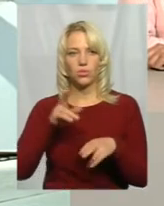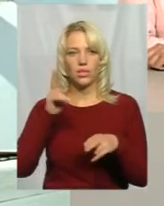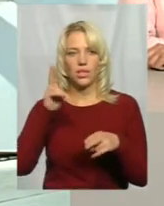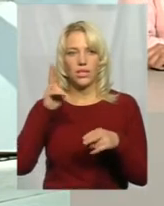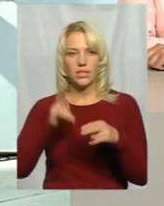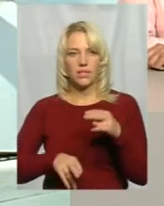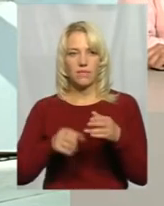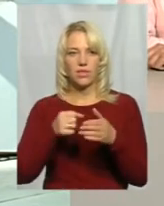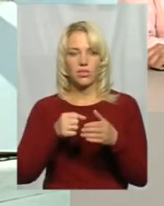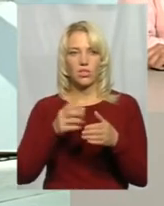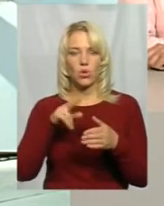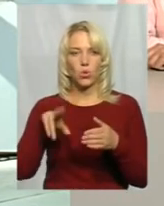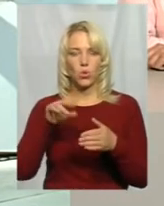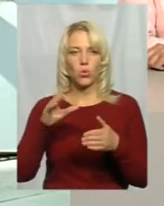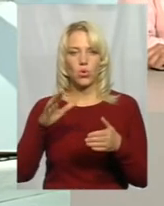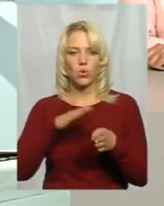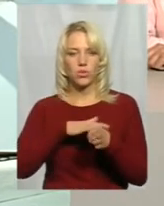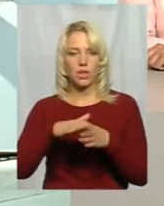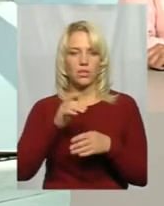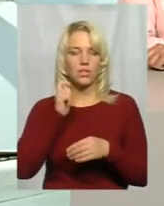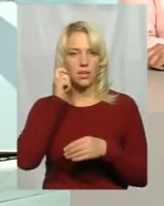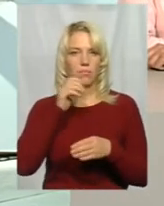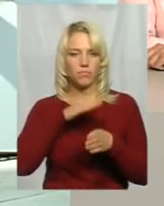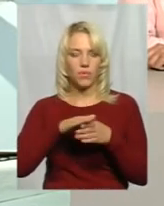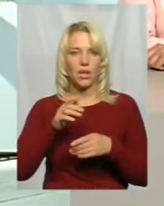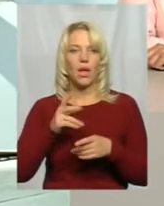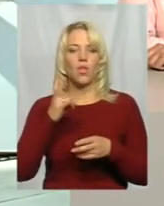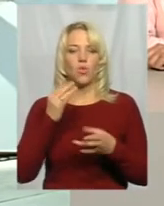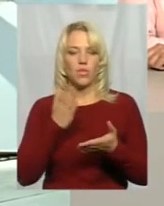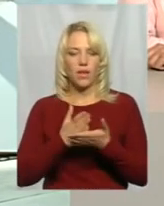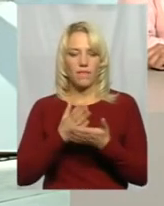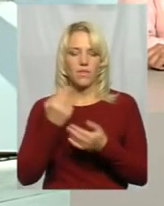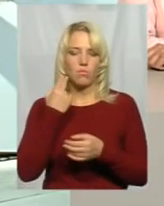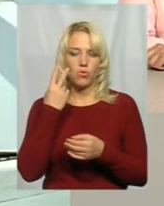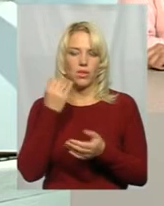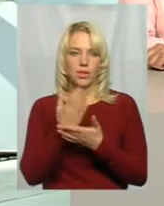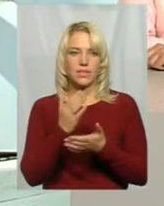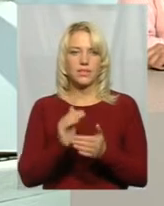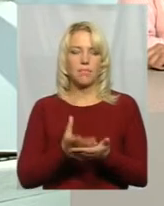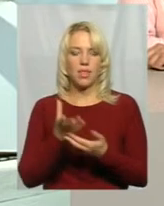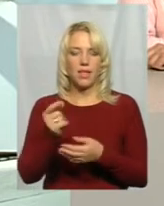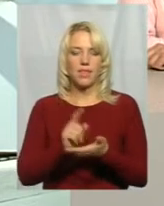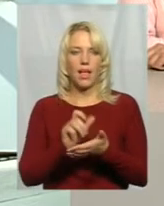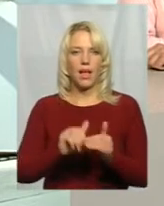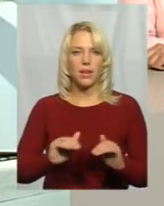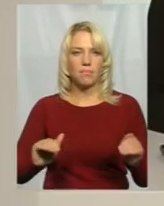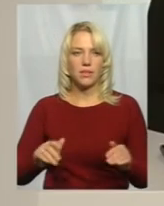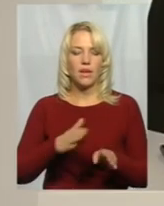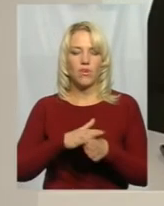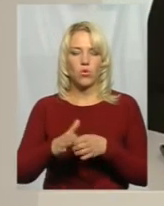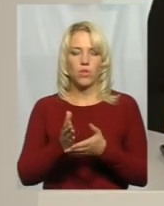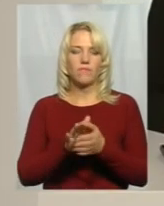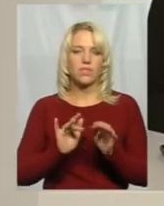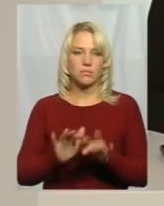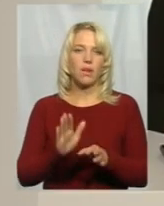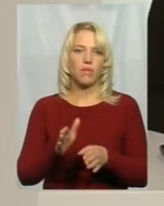досягненням дитиної повноліття. Однак, якщо наявний борг зі сплати аліментів, виконавче провадження буде перебувати, поки борг